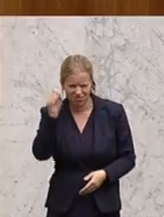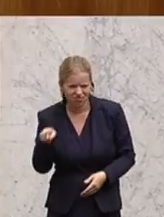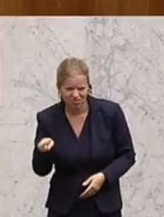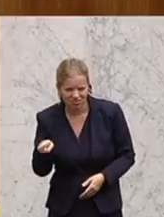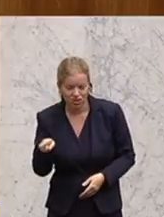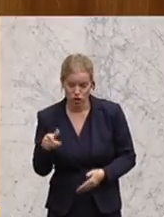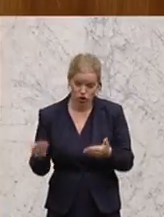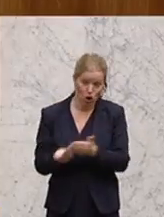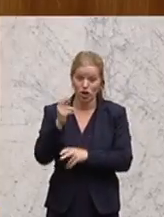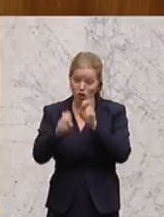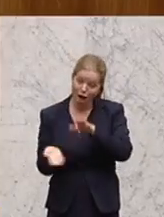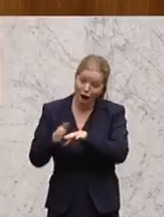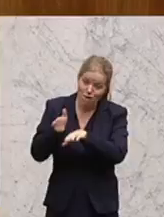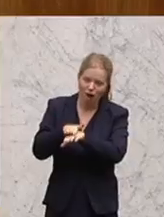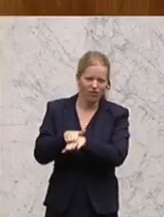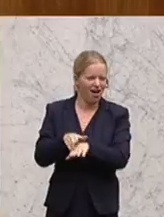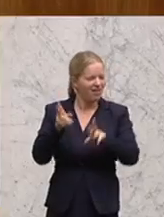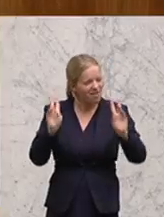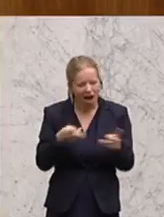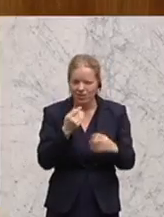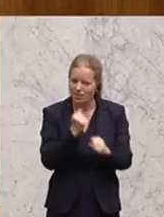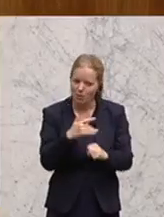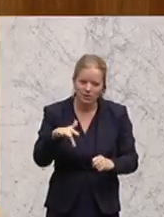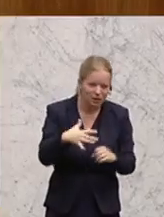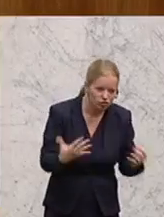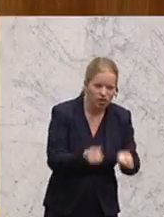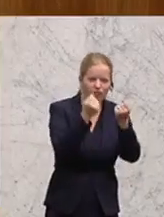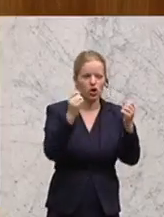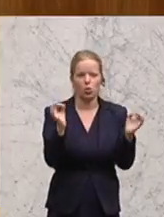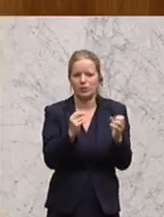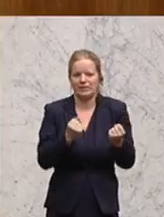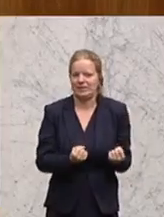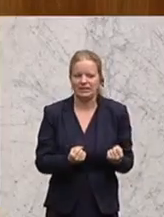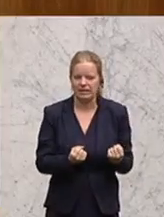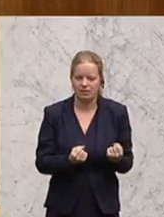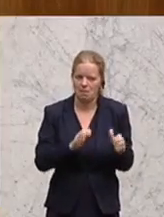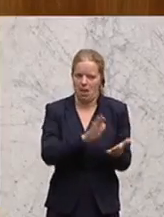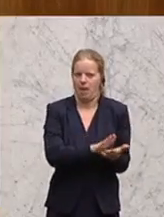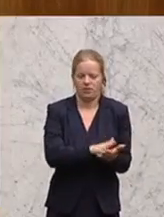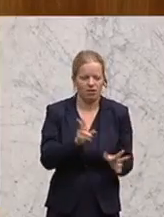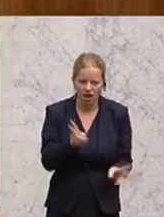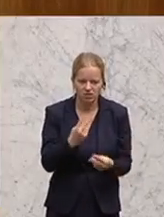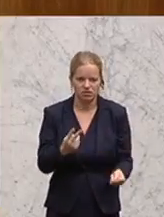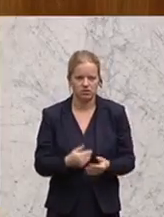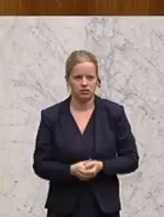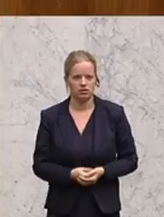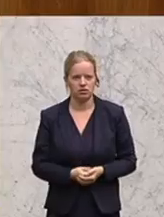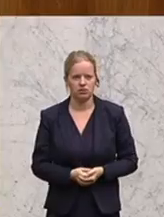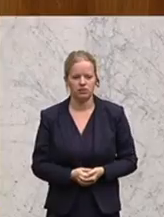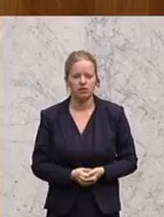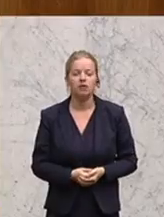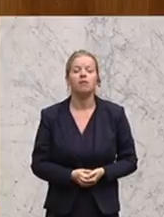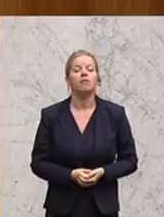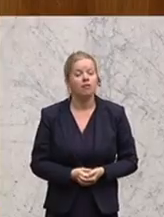Steuern keine Arbeitsplätze schaffen bzw. sichern kann? Die Arbeitsplätze werden mit Masse von den vielen